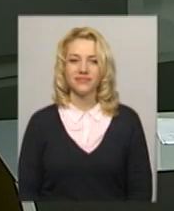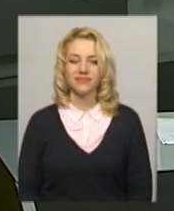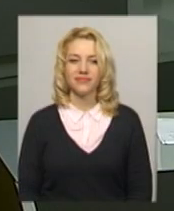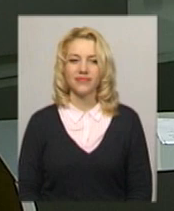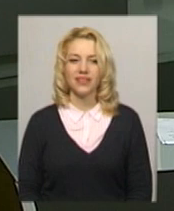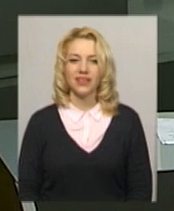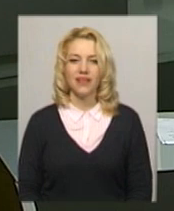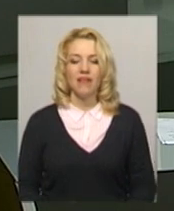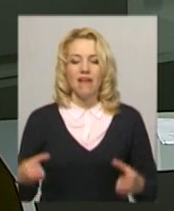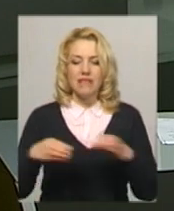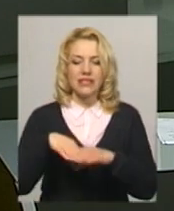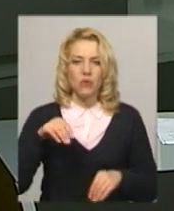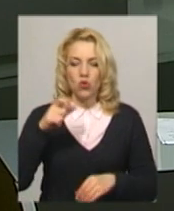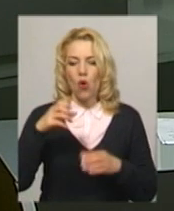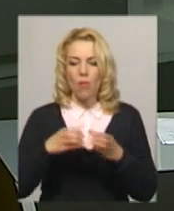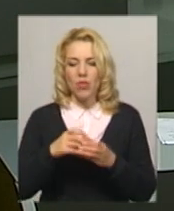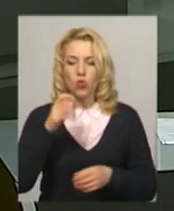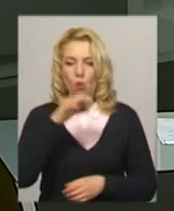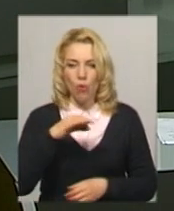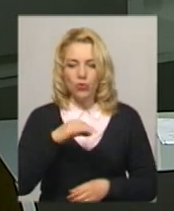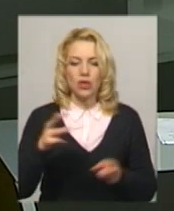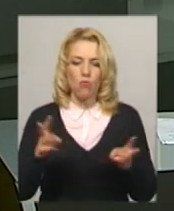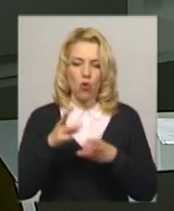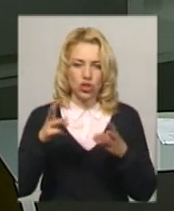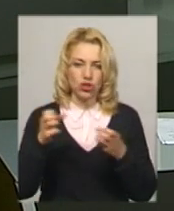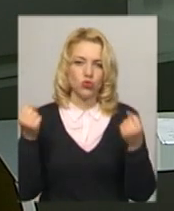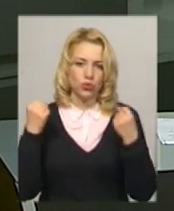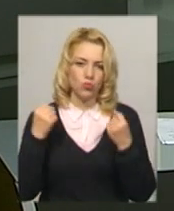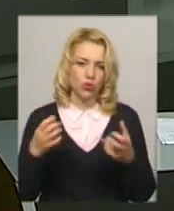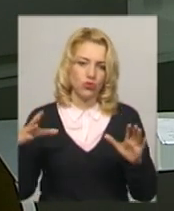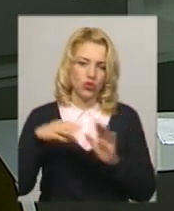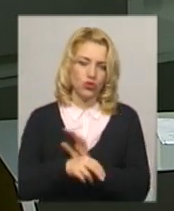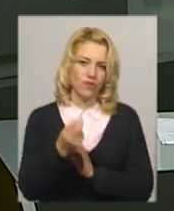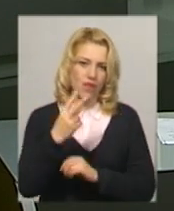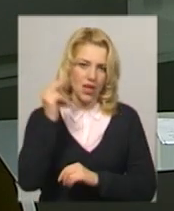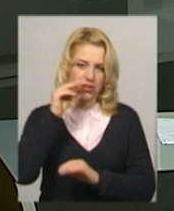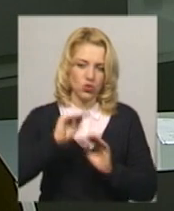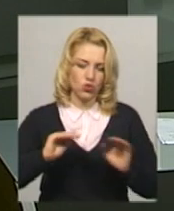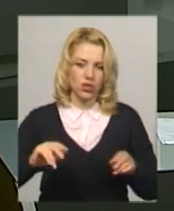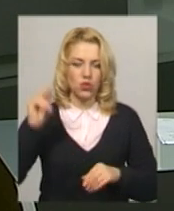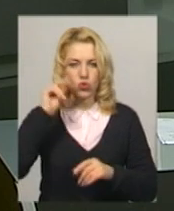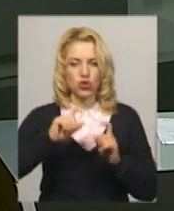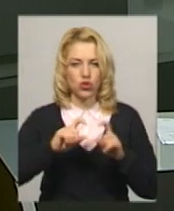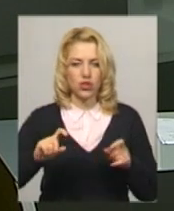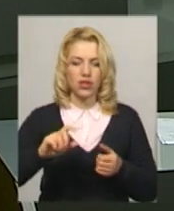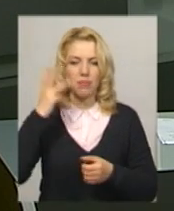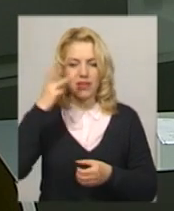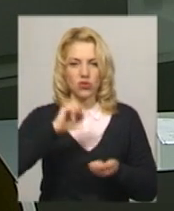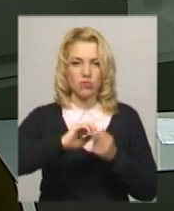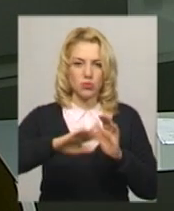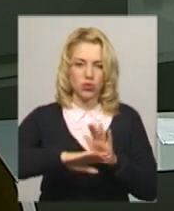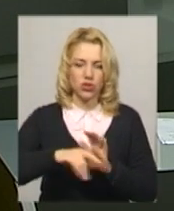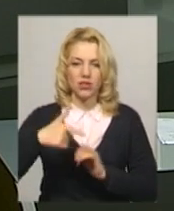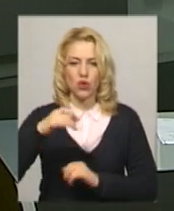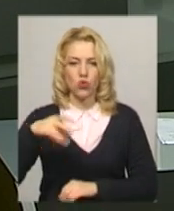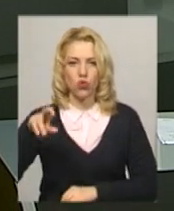У збірну команду області з пожежно-прикладного спорту увійшли 12 школярів. Це учні шкіл Хмельницького, Кам'янець-Подільського та